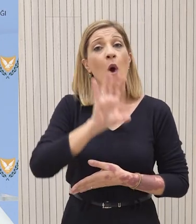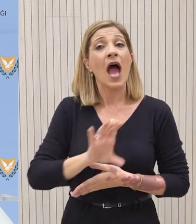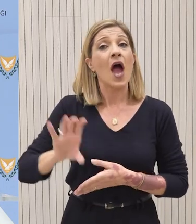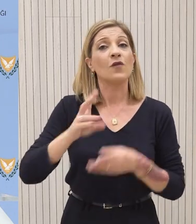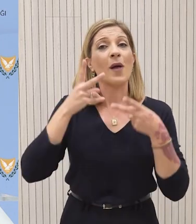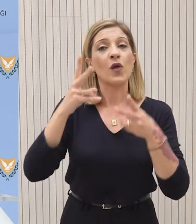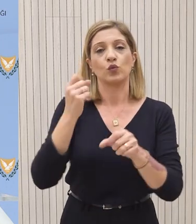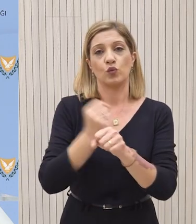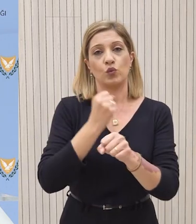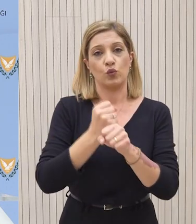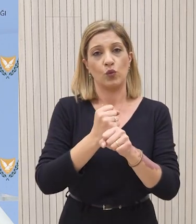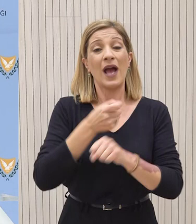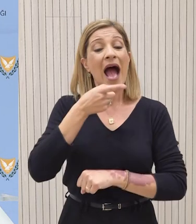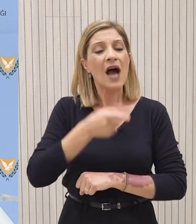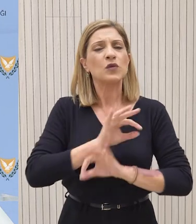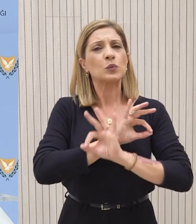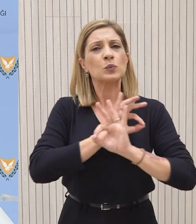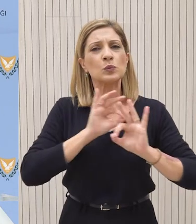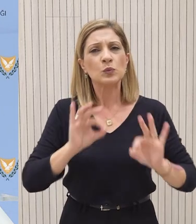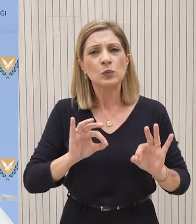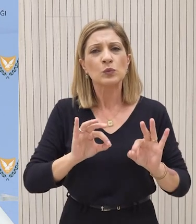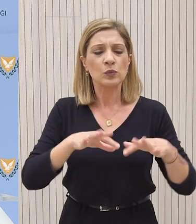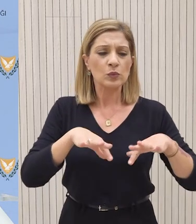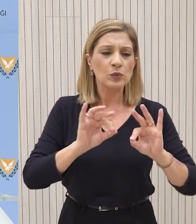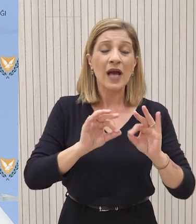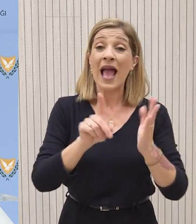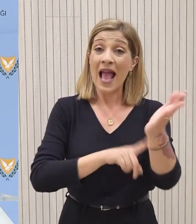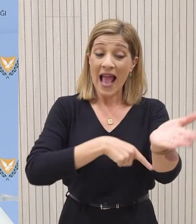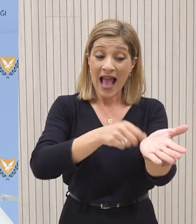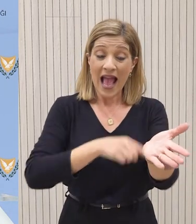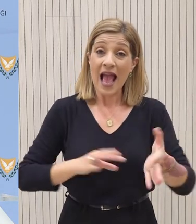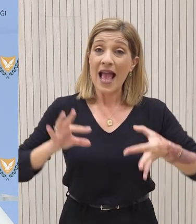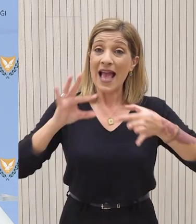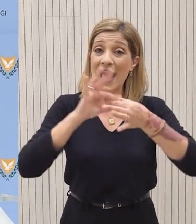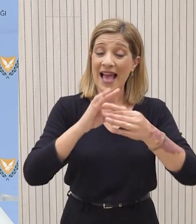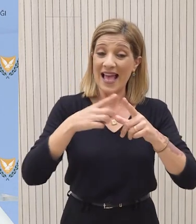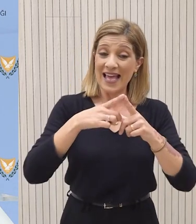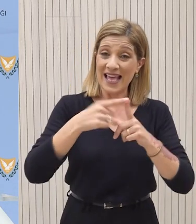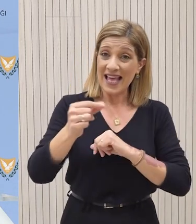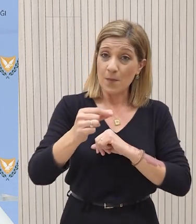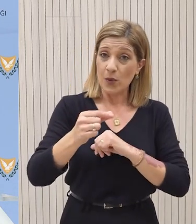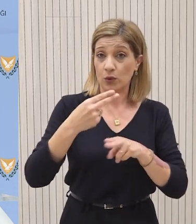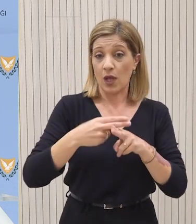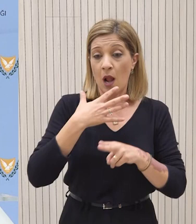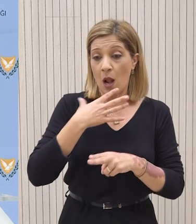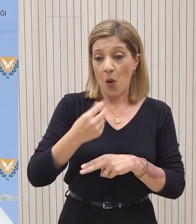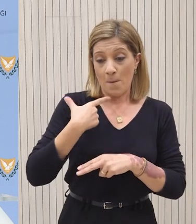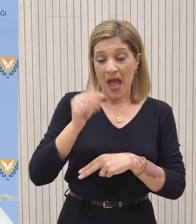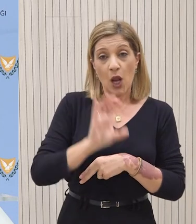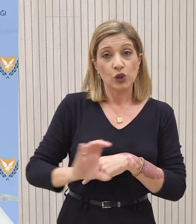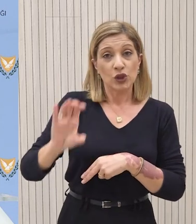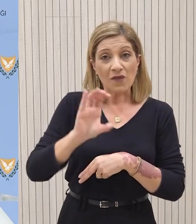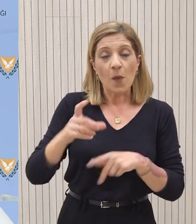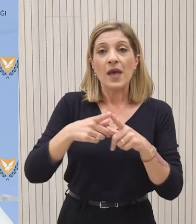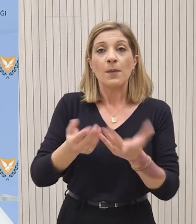κοινού ενδιαφέροντος. Η ολοκλήρωση του έργου θα σηματοδοτήσει την ηλεκτρική διασύνδεση της Κύπρου του τελευταίου μη διασυνδεδεμένου κράτους-μέλους της